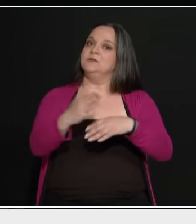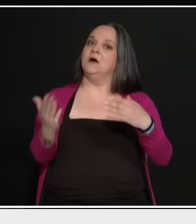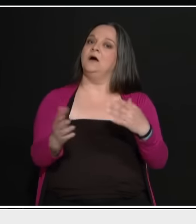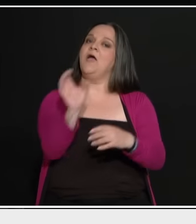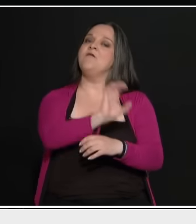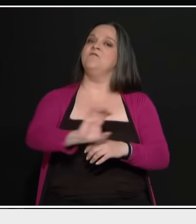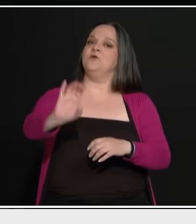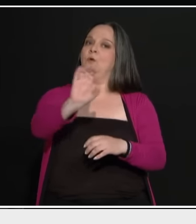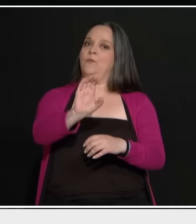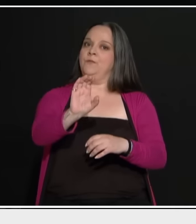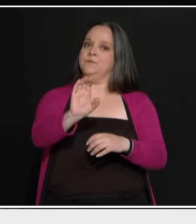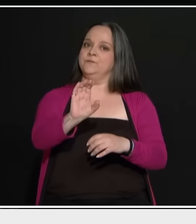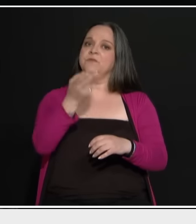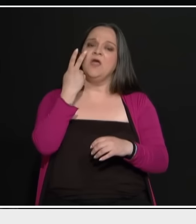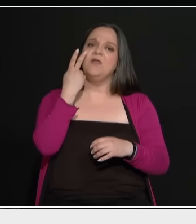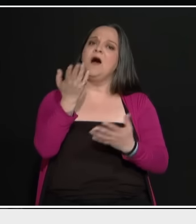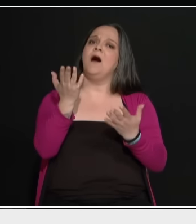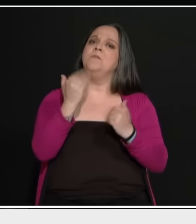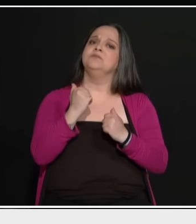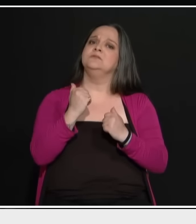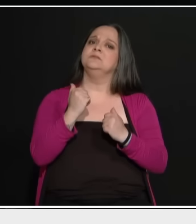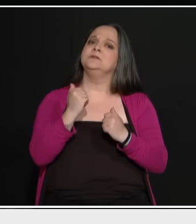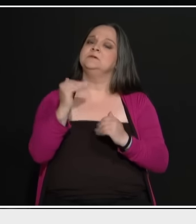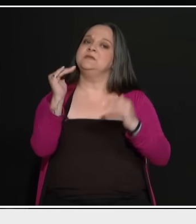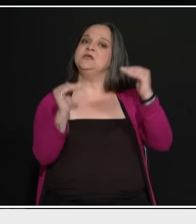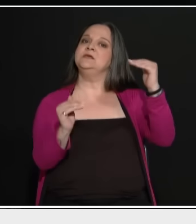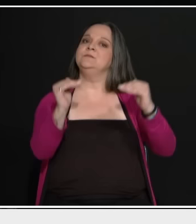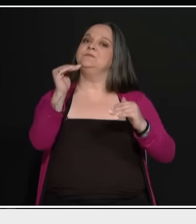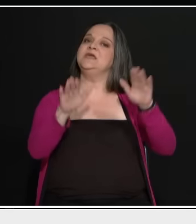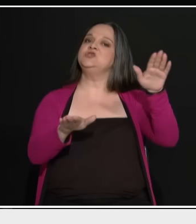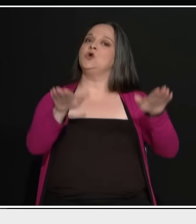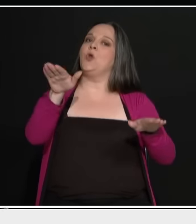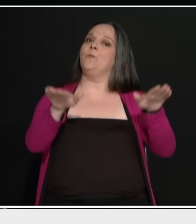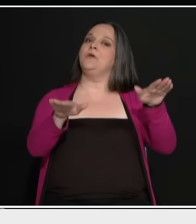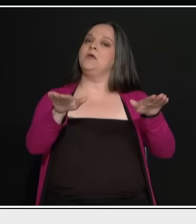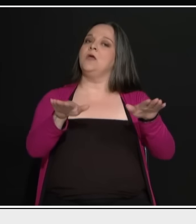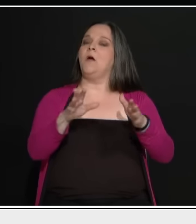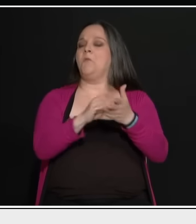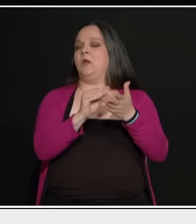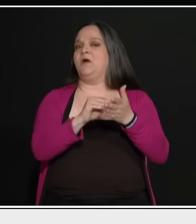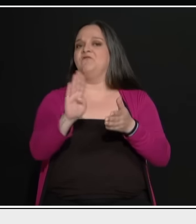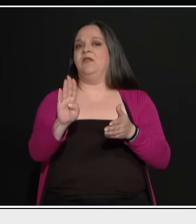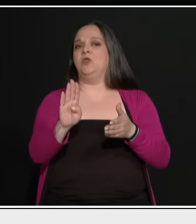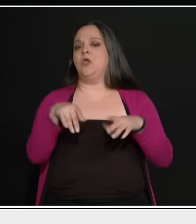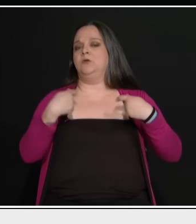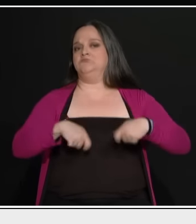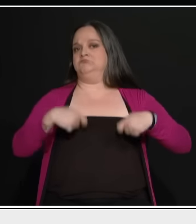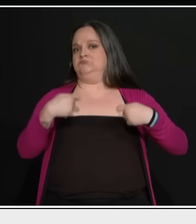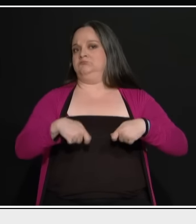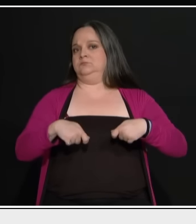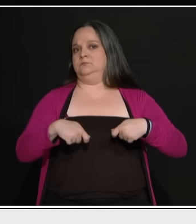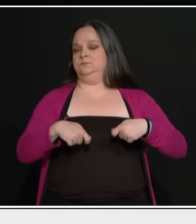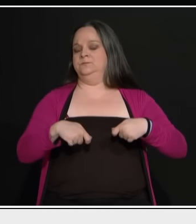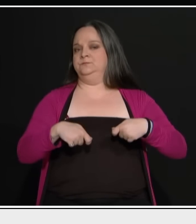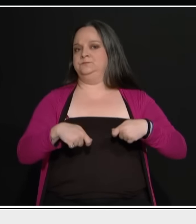τη συμμετριοποίηση μέσα στην Ελλάδα. Αλλά πλούσιοι ο Βαρδινογιάννης ας πούμε με